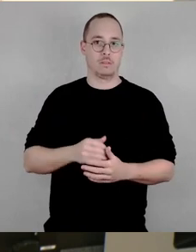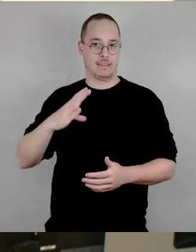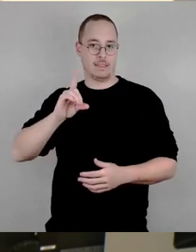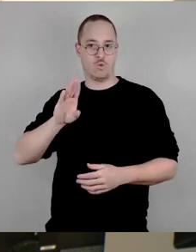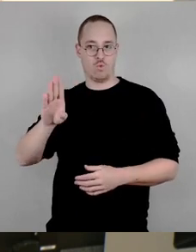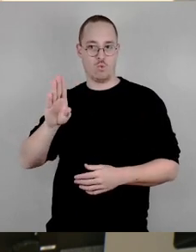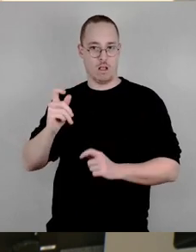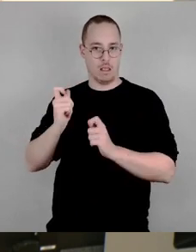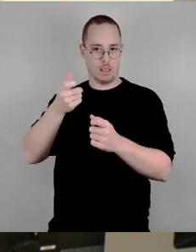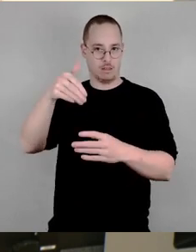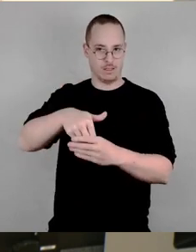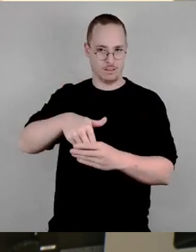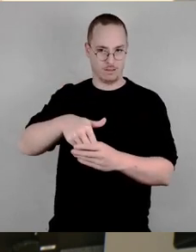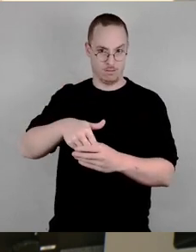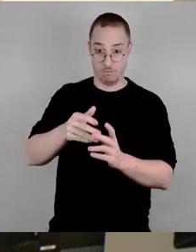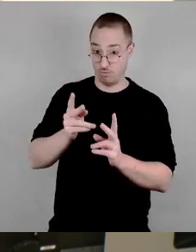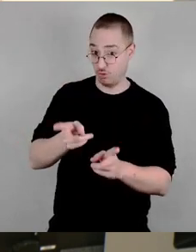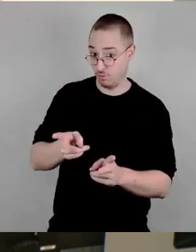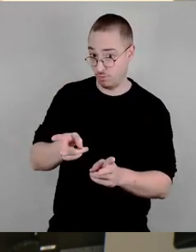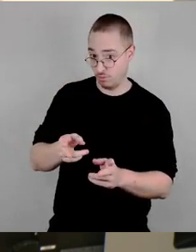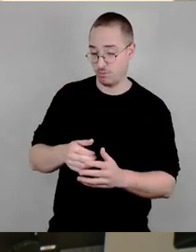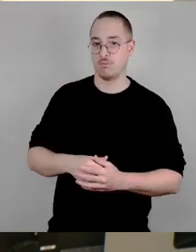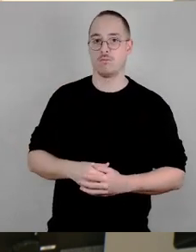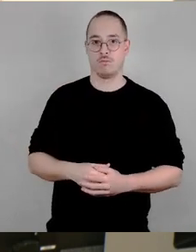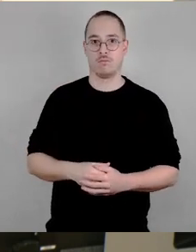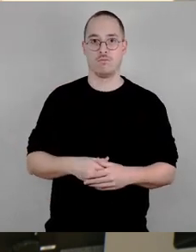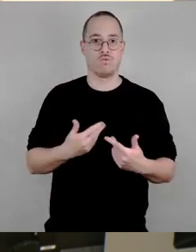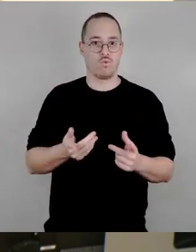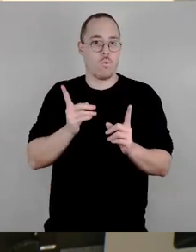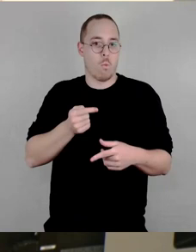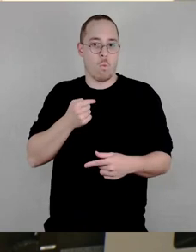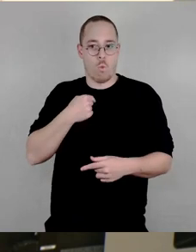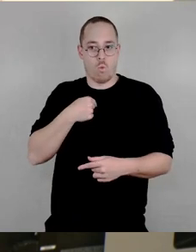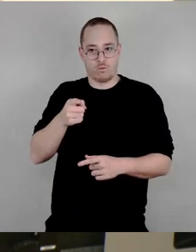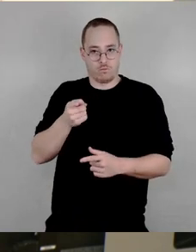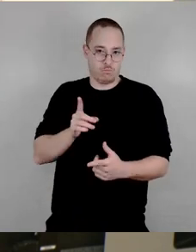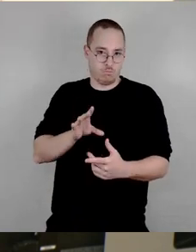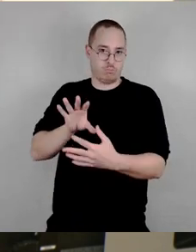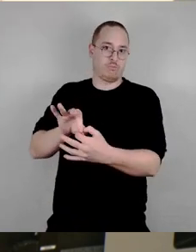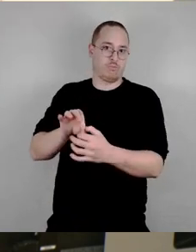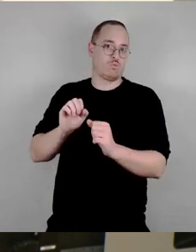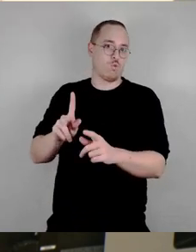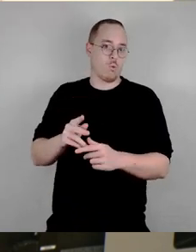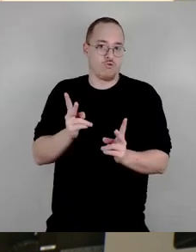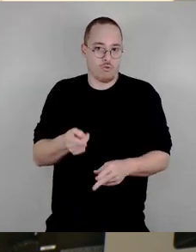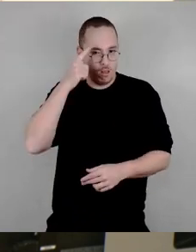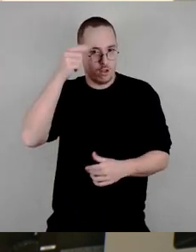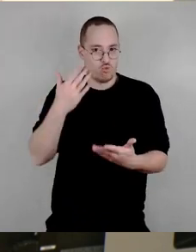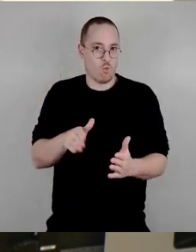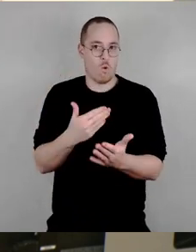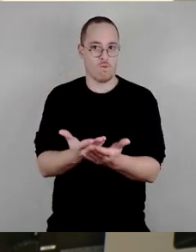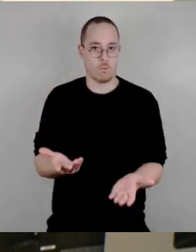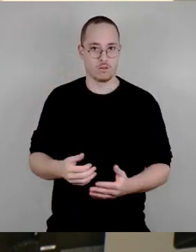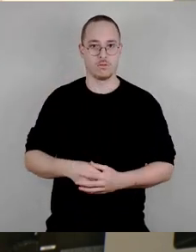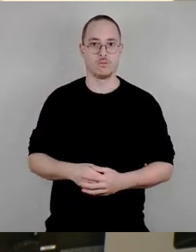Dresden auf geänderte Bedingungen eingehen müssen, ist klar Das ist unsere Aufgabe als Stadträte Die Ideen des CDU-Antrags haben erste Ansätze, die